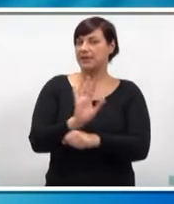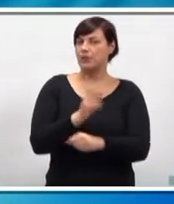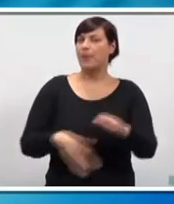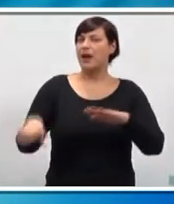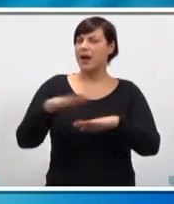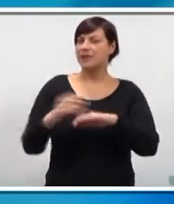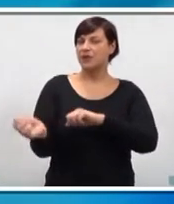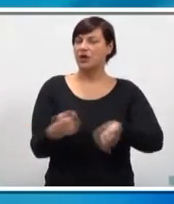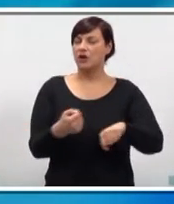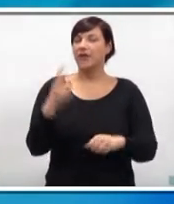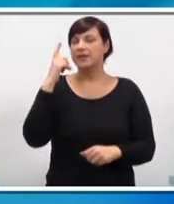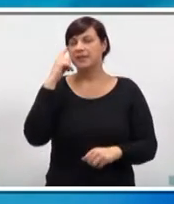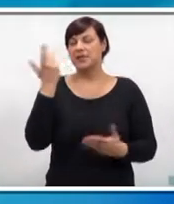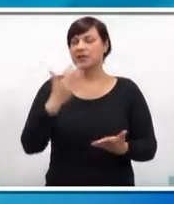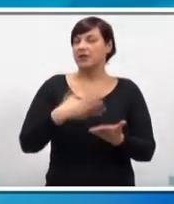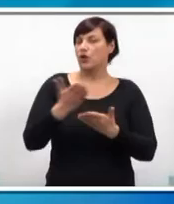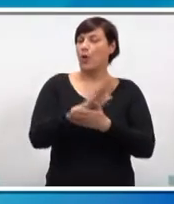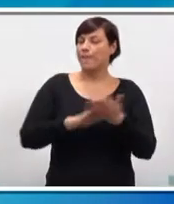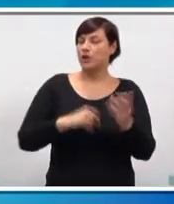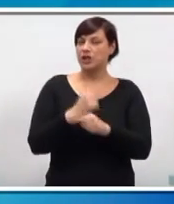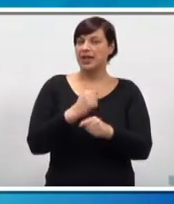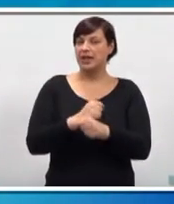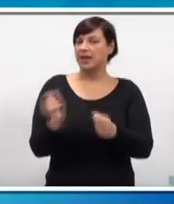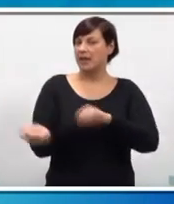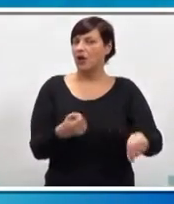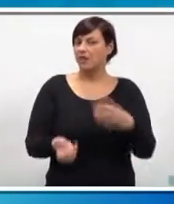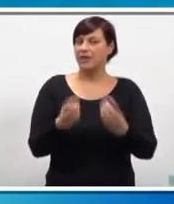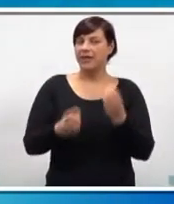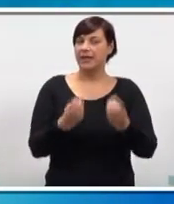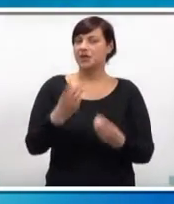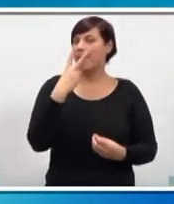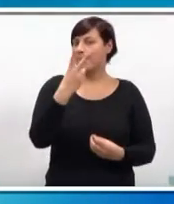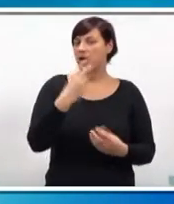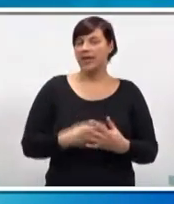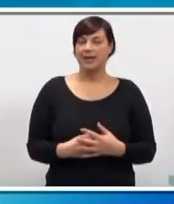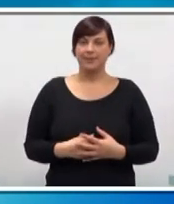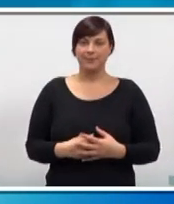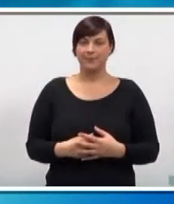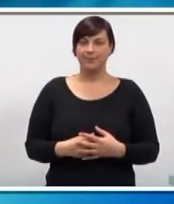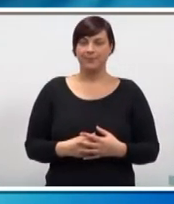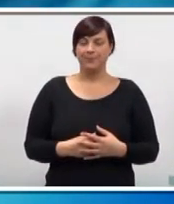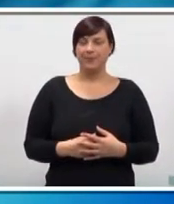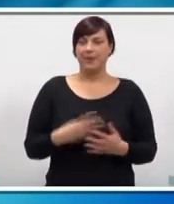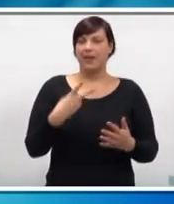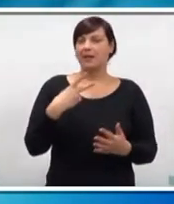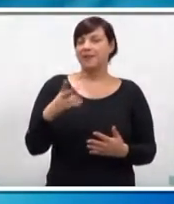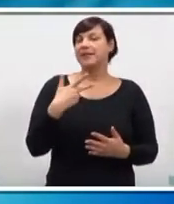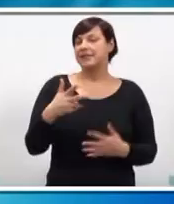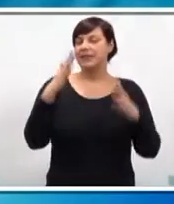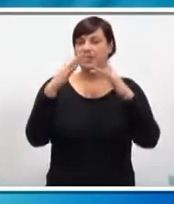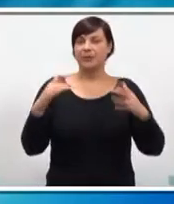razvoj golf. Znači li to da uskoro počinje gradnja golf igrališta? Saznajte u prilogu koji slijedi. 23.